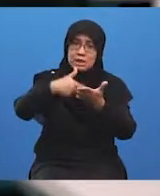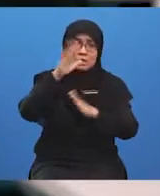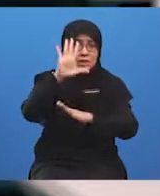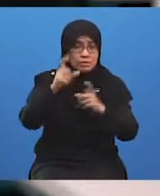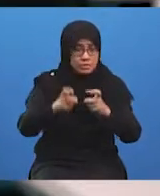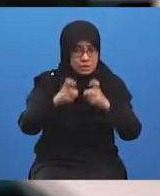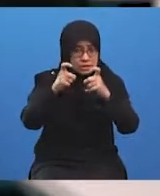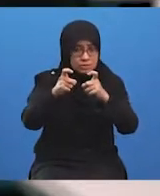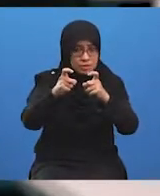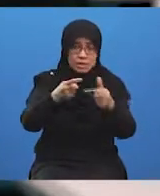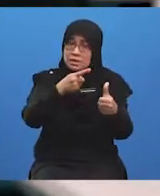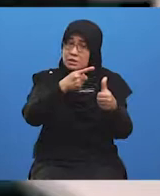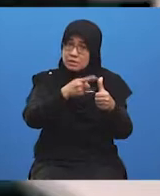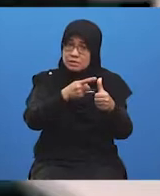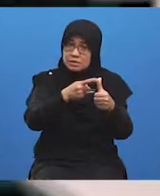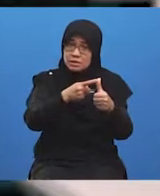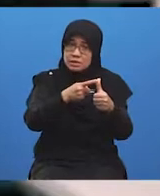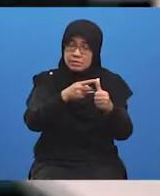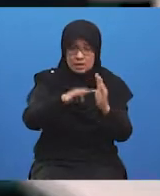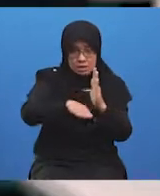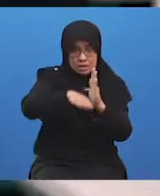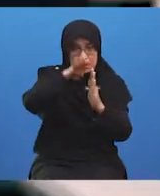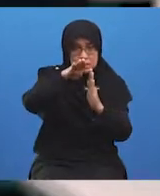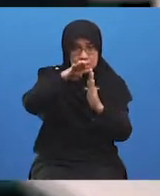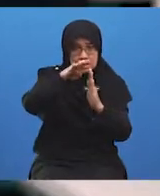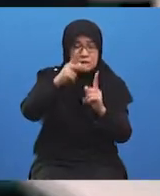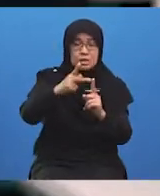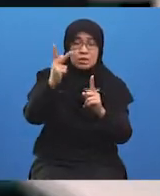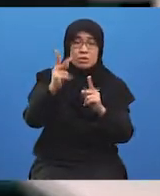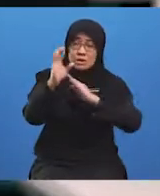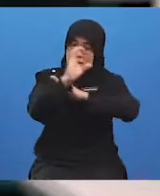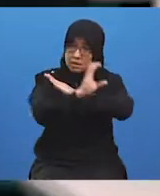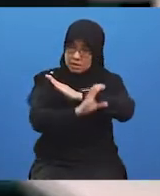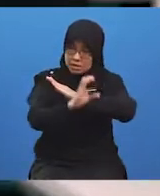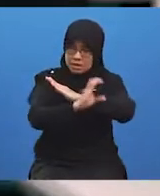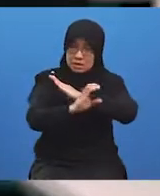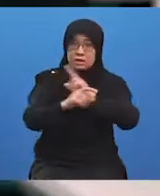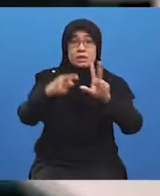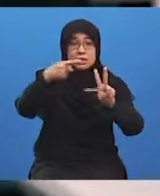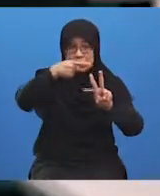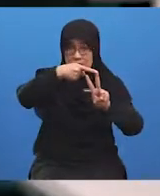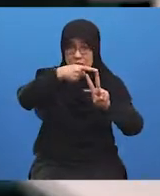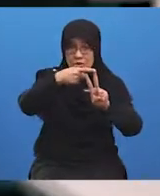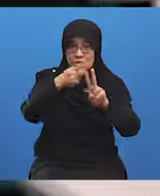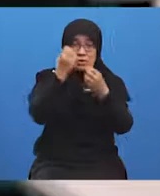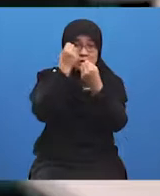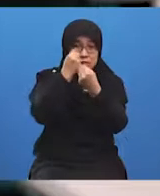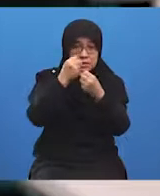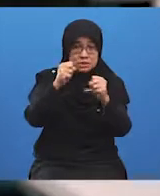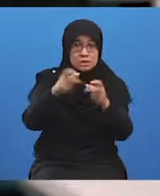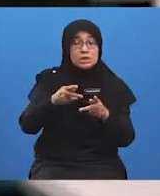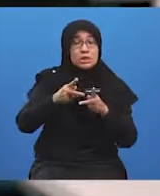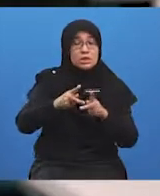iaitu yang pertama, meningkatkan keluaran negara, kedua, menyediakan peluang